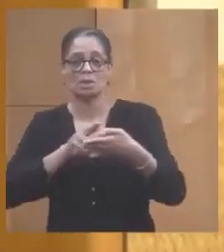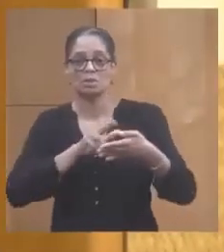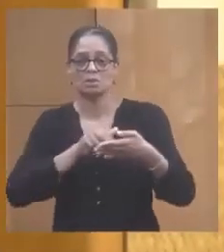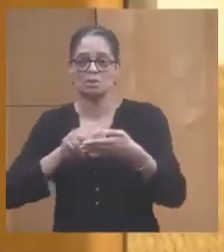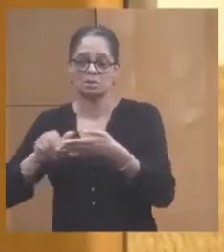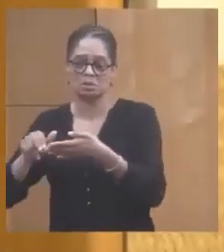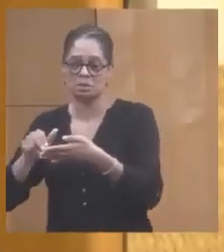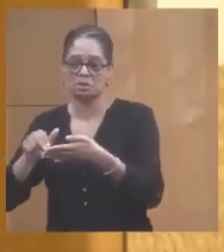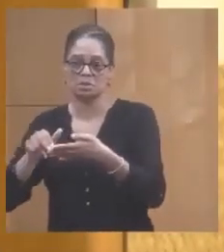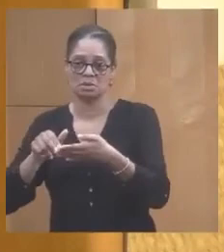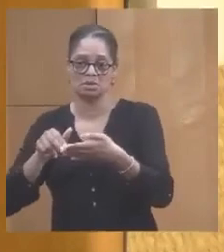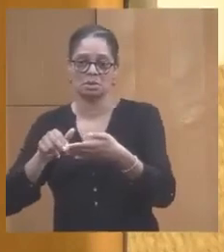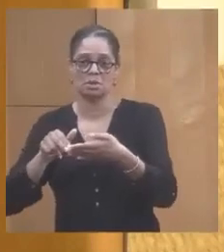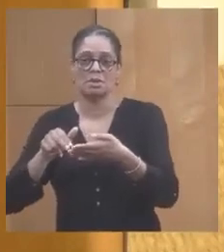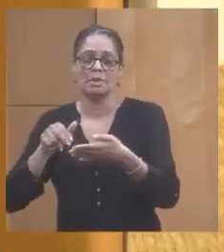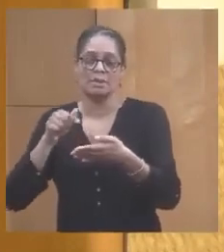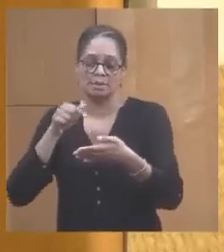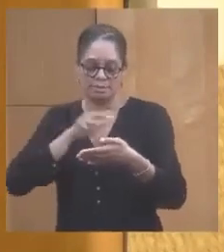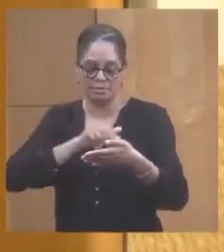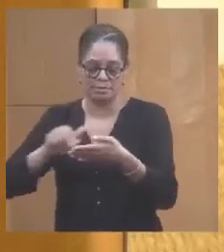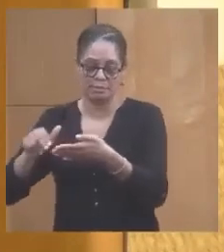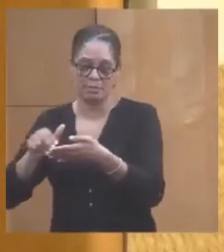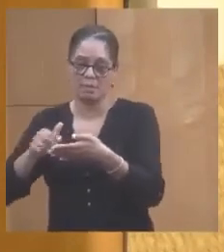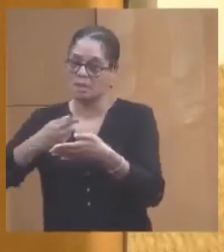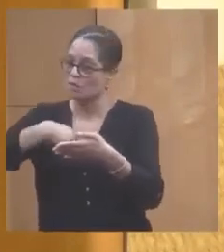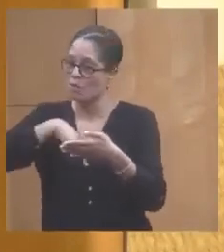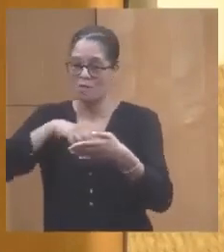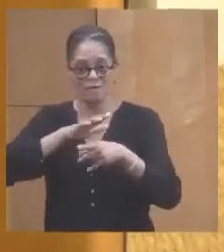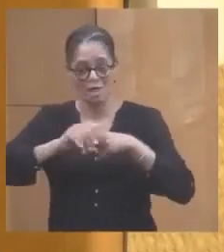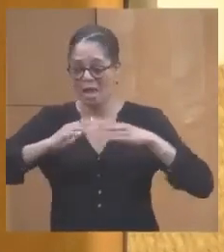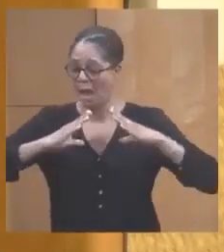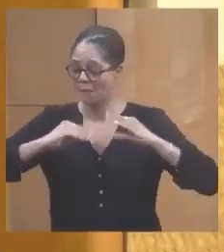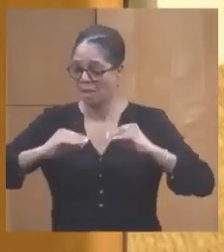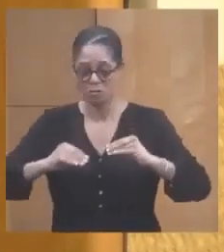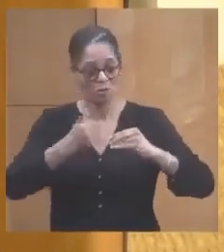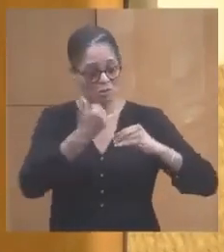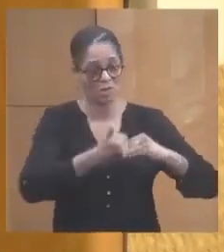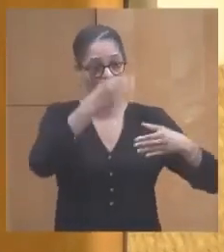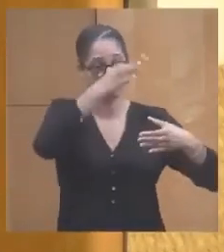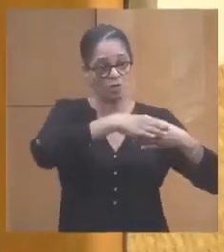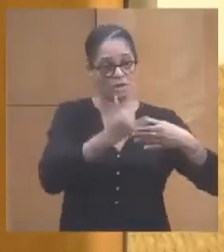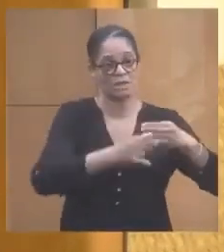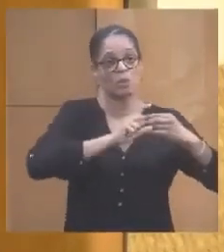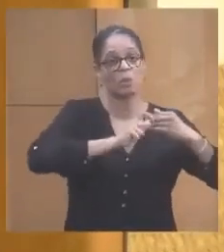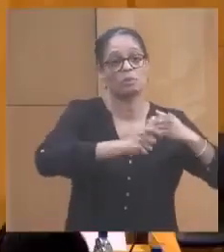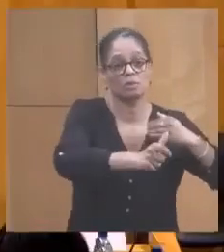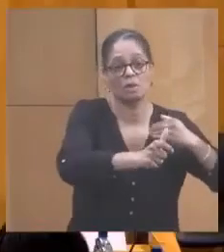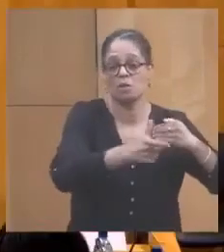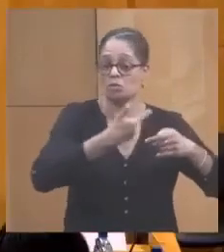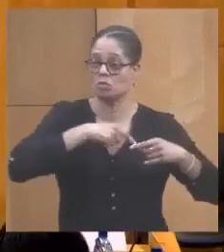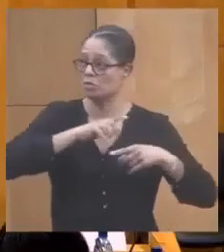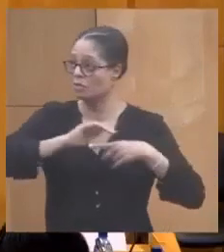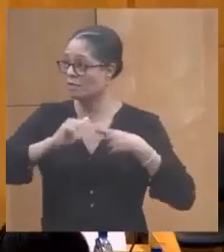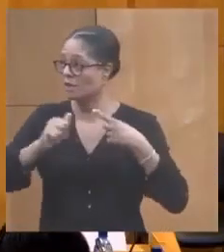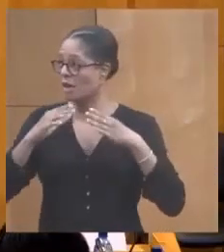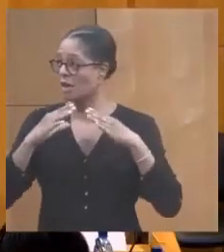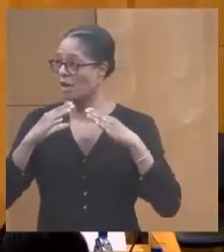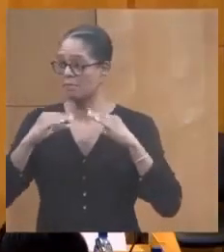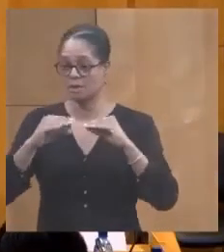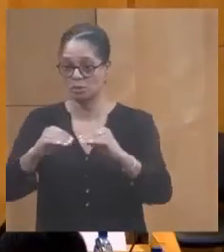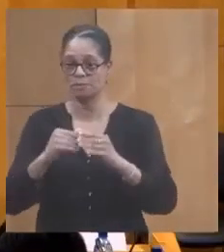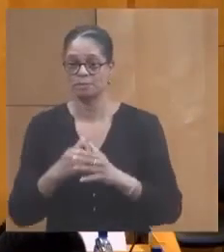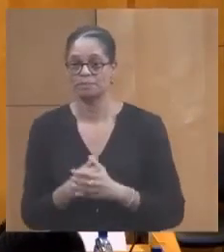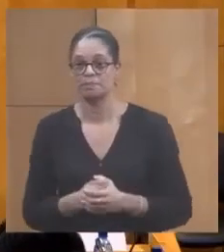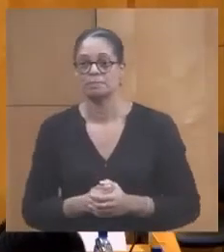avant que on va les transmettre en signature nous appliquons ceux qui étaient votés ici voilà j'en ai fini